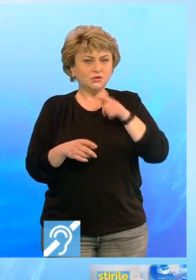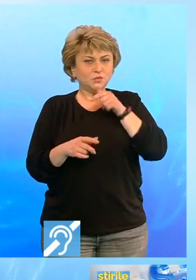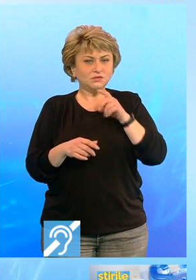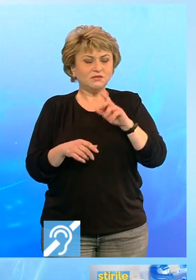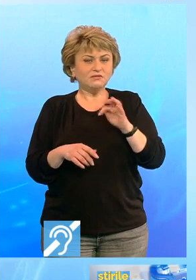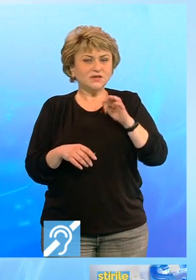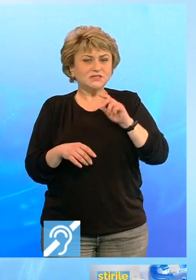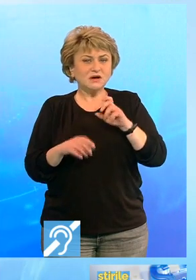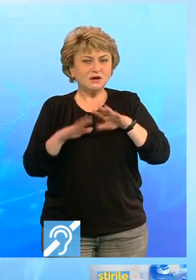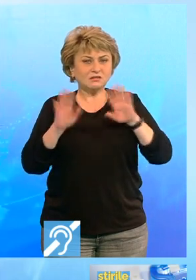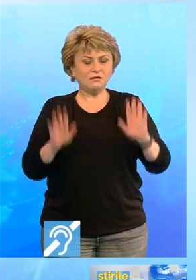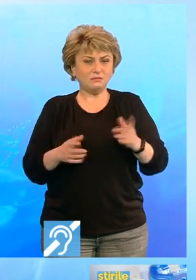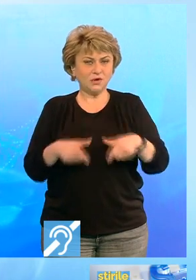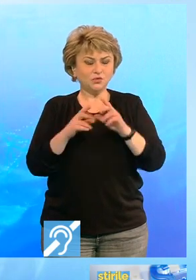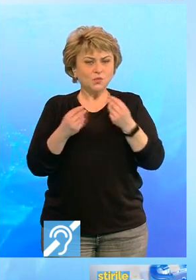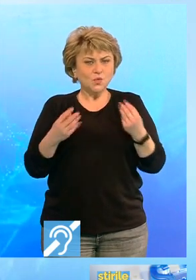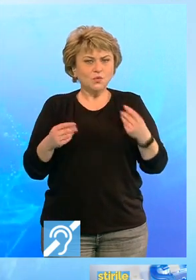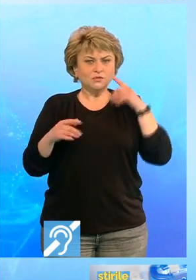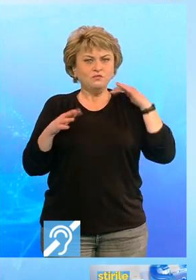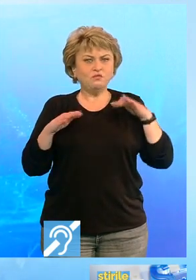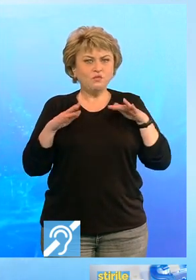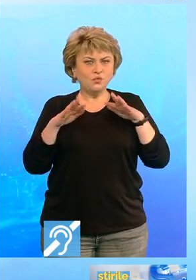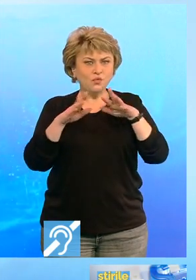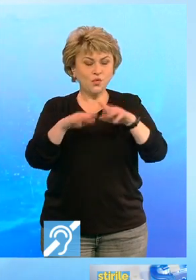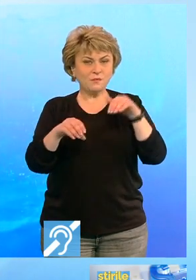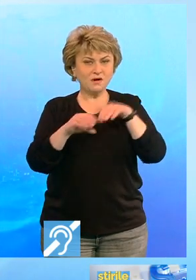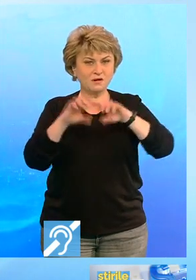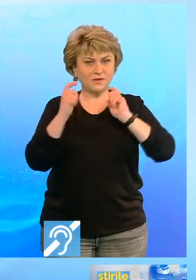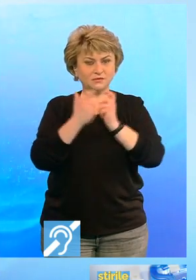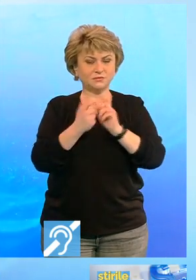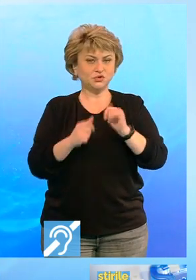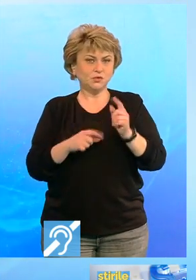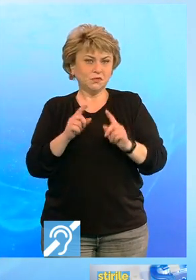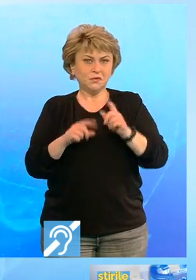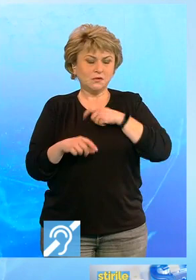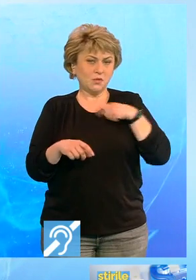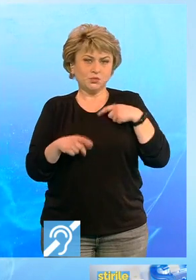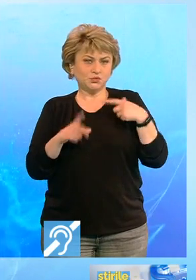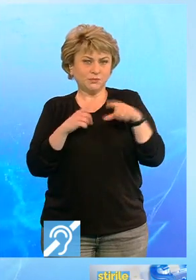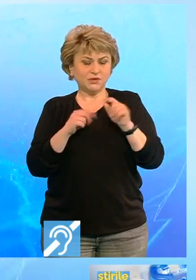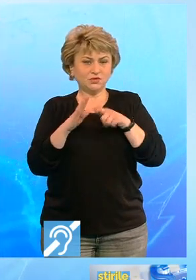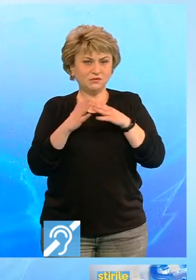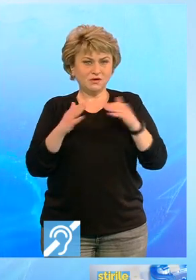blocului. Sute de oameni s-au trezit cu fumul în apartamente, iar unii nu au mai putut ieși din case.